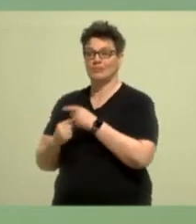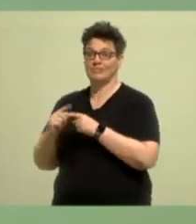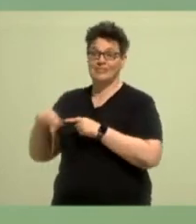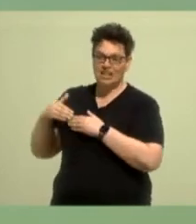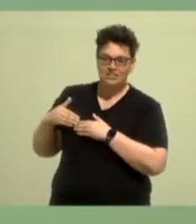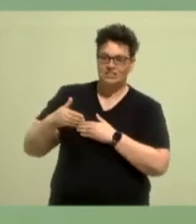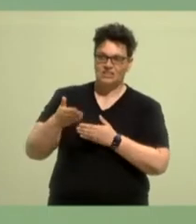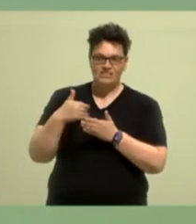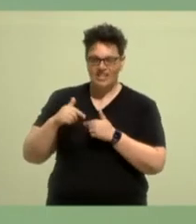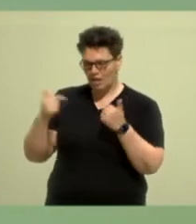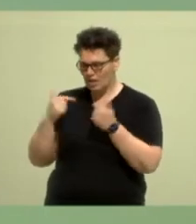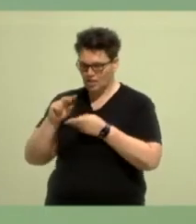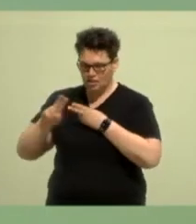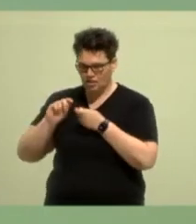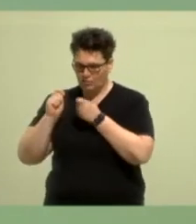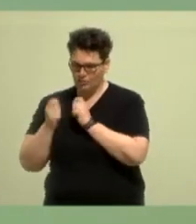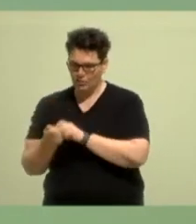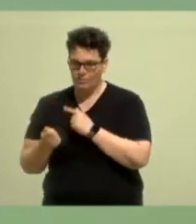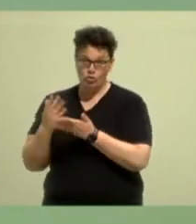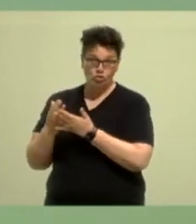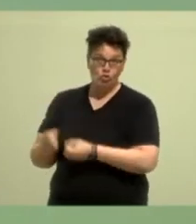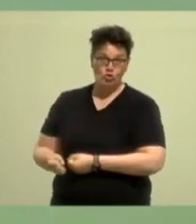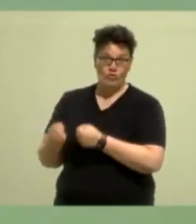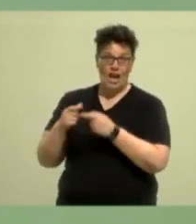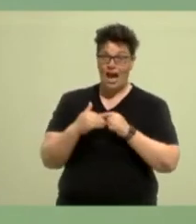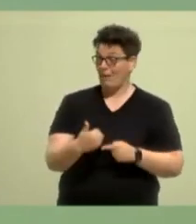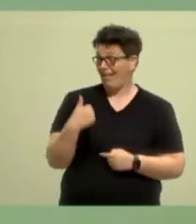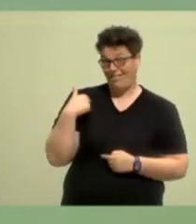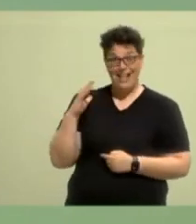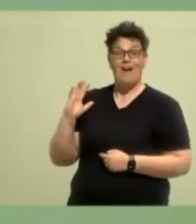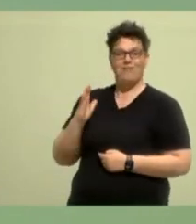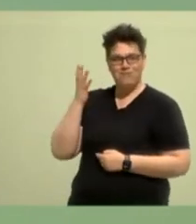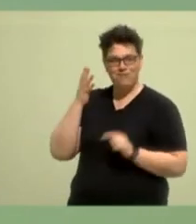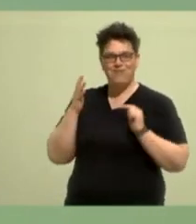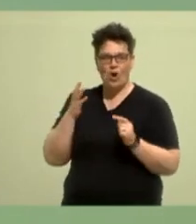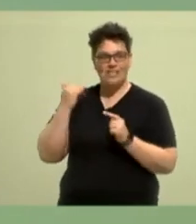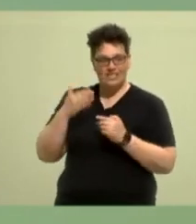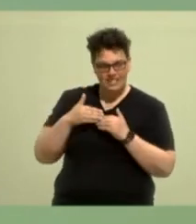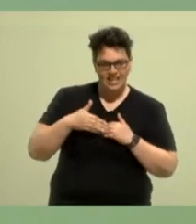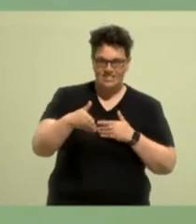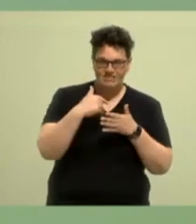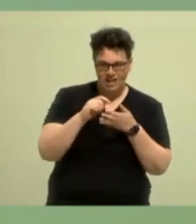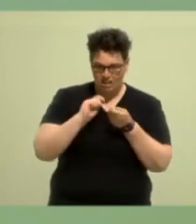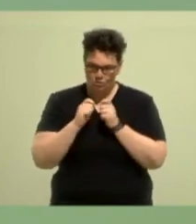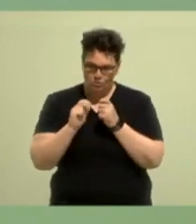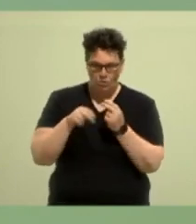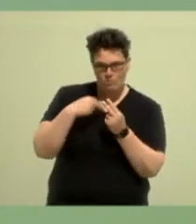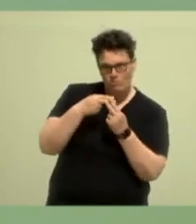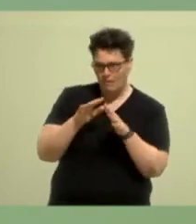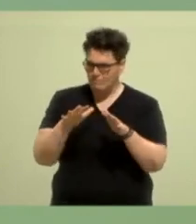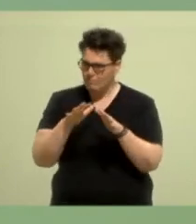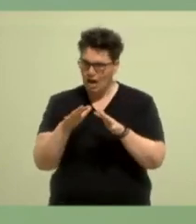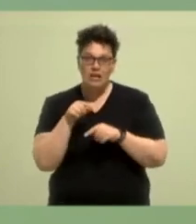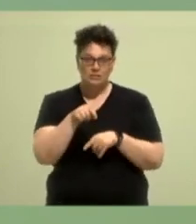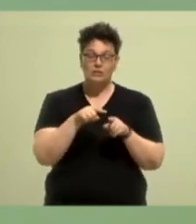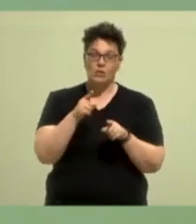arbeiten, ist nach einem Erfolg nicht leichter, sondern eher schwieriger. Dennoch, lasst uns mutig und neugierig bleiben. Und